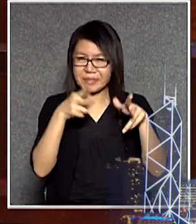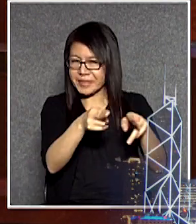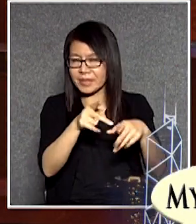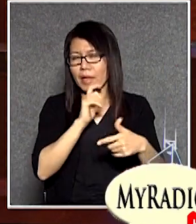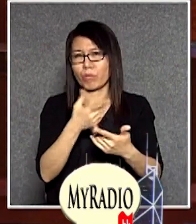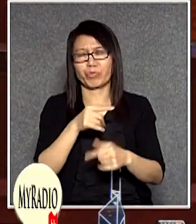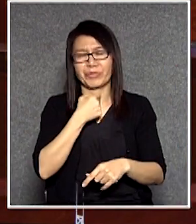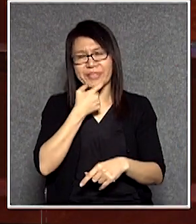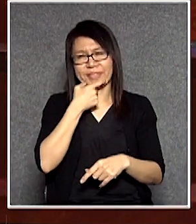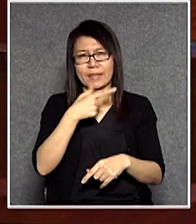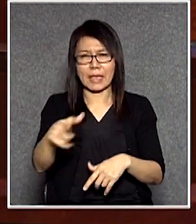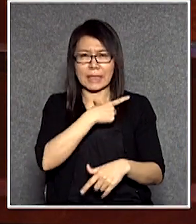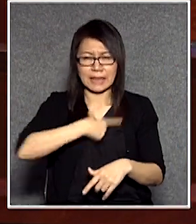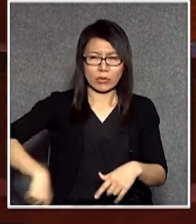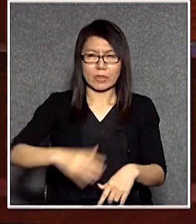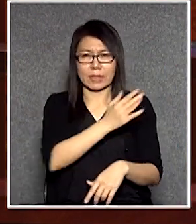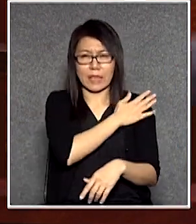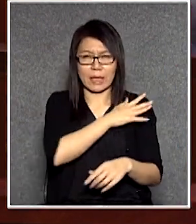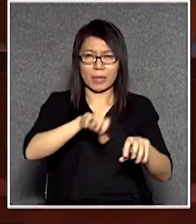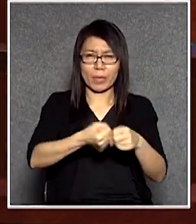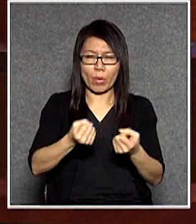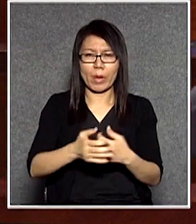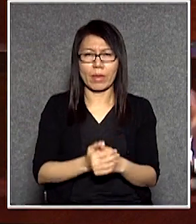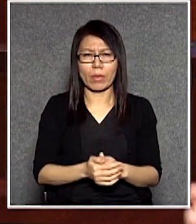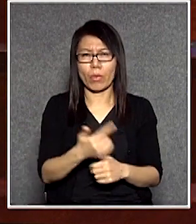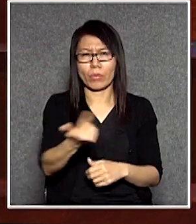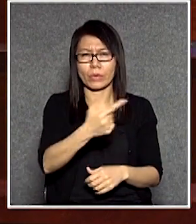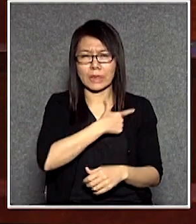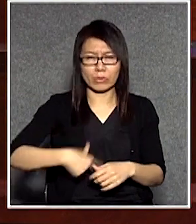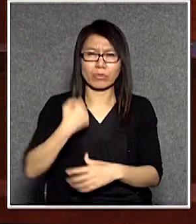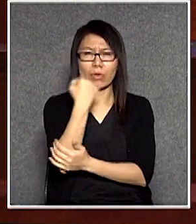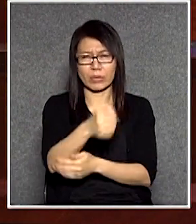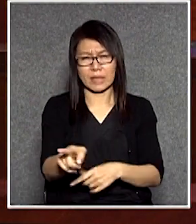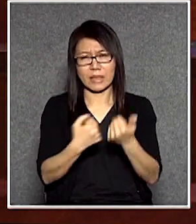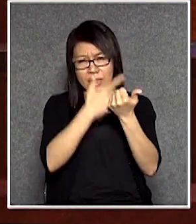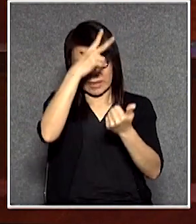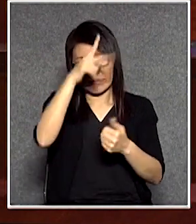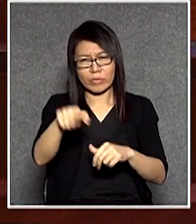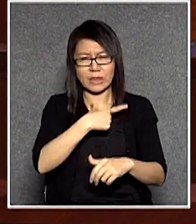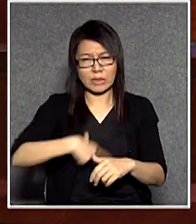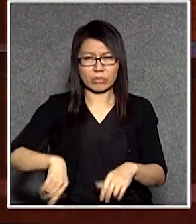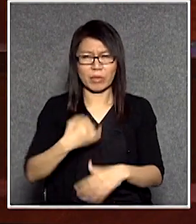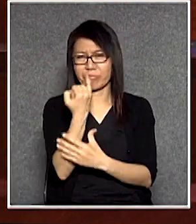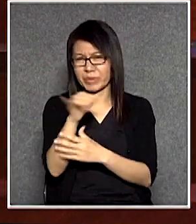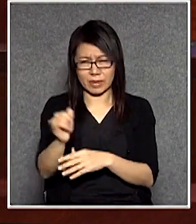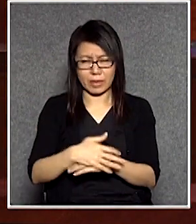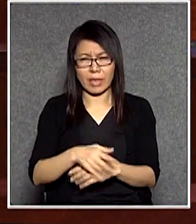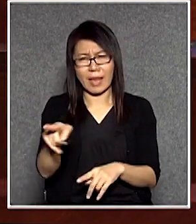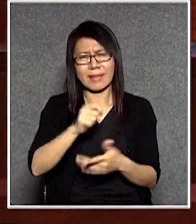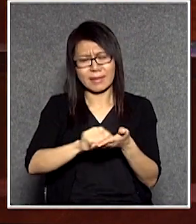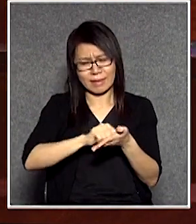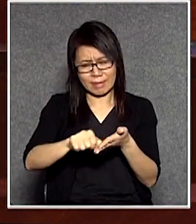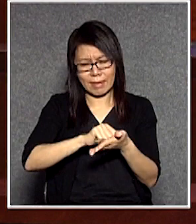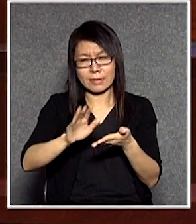好笑,說議員的責任是破壞大把議員抗議,包括建制派議員當然不承認,你一定要寫明